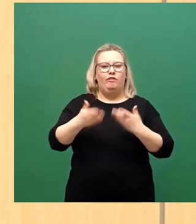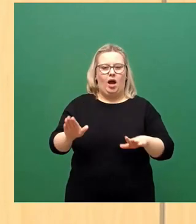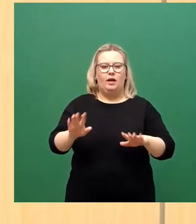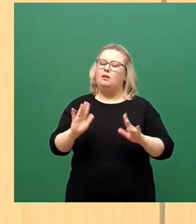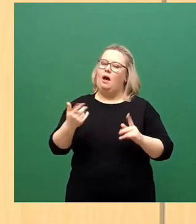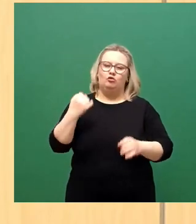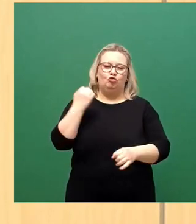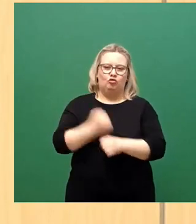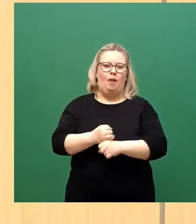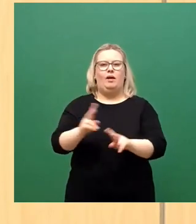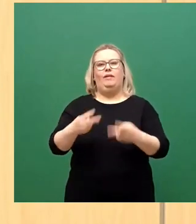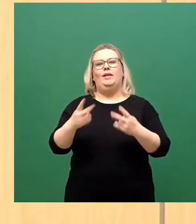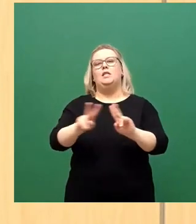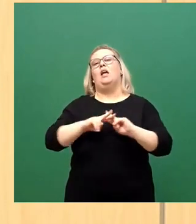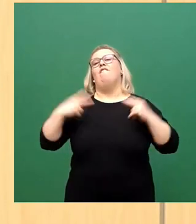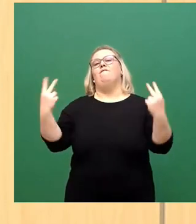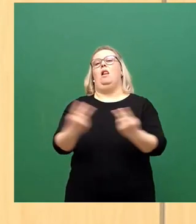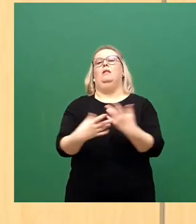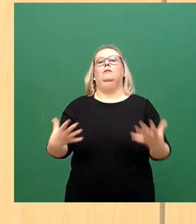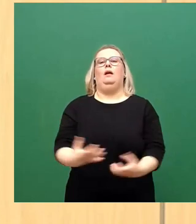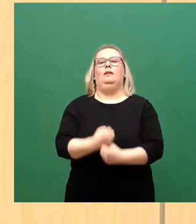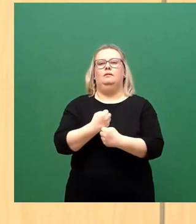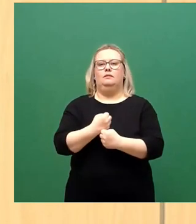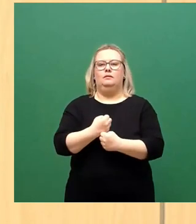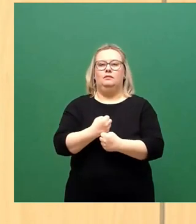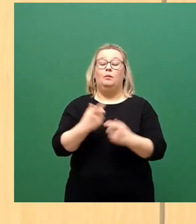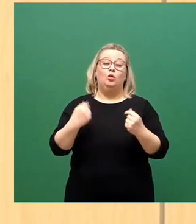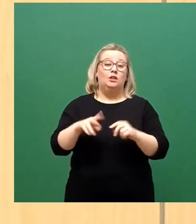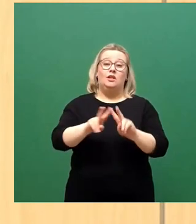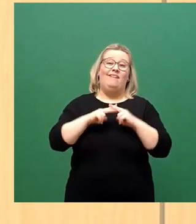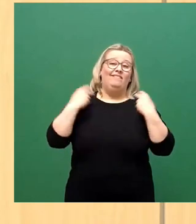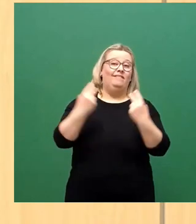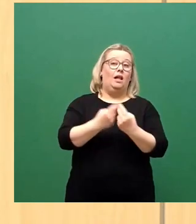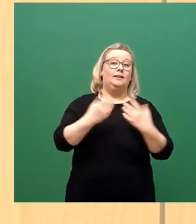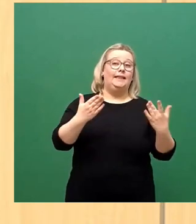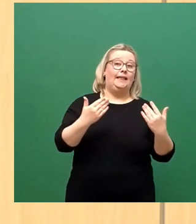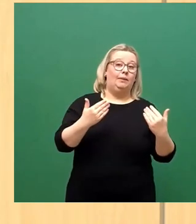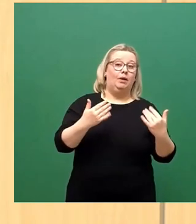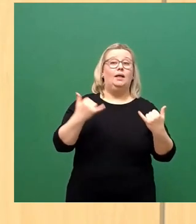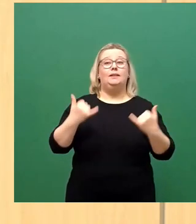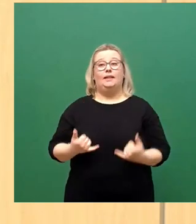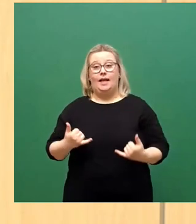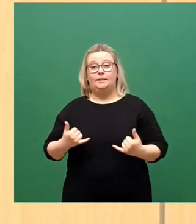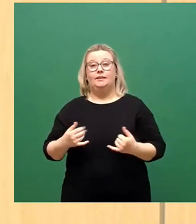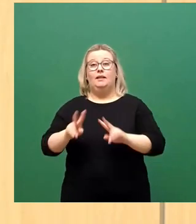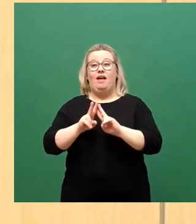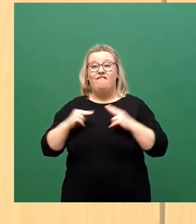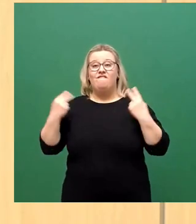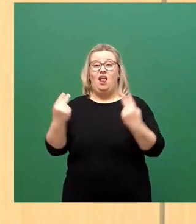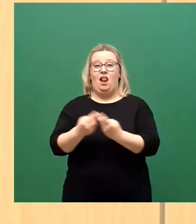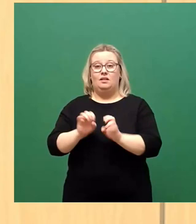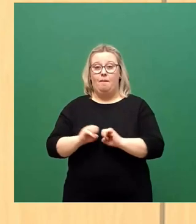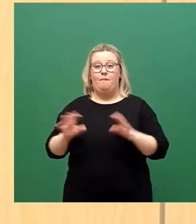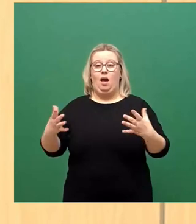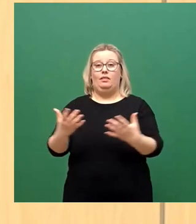Rettung der ganzen Welt sein. Und so ist es diesmal eben nicht das Weltklima. Diesmal stoppen wir die weltweite Pandemie, vorerst